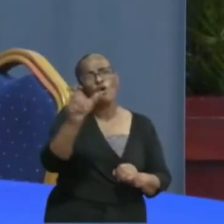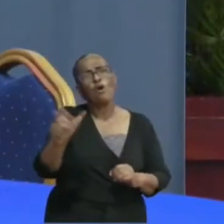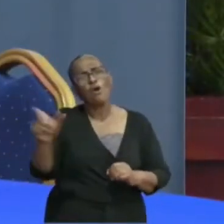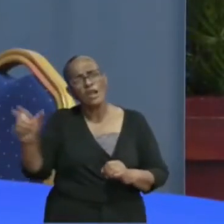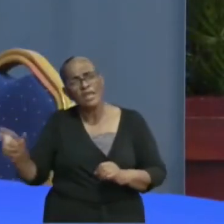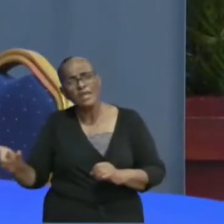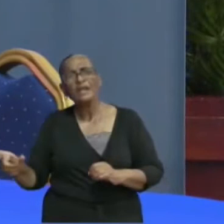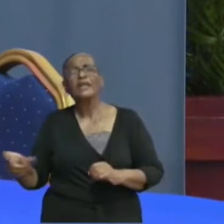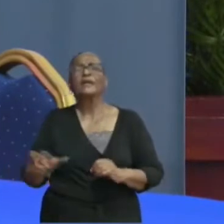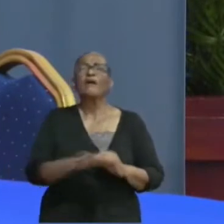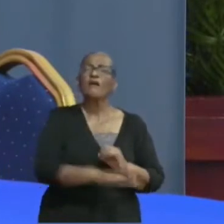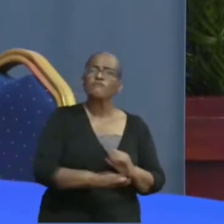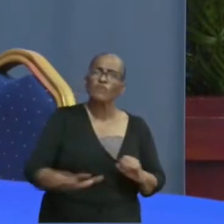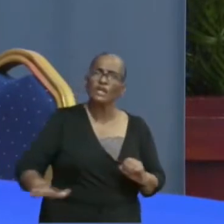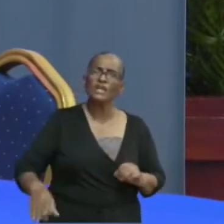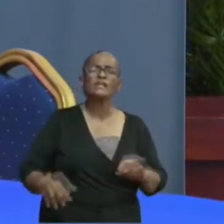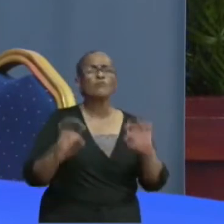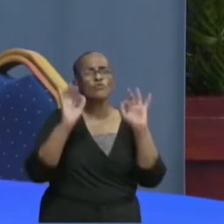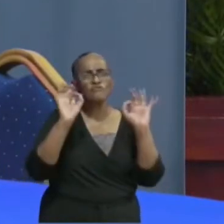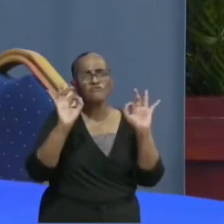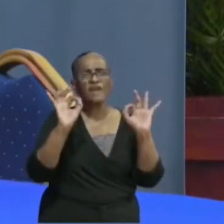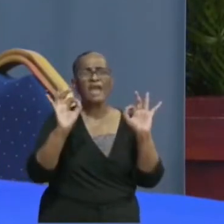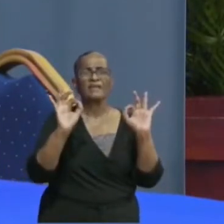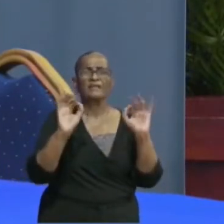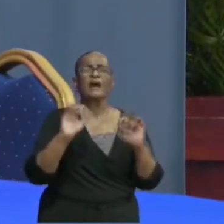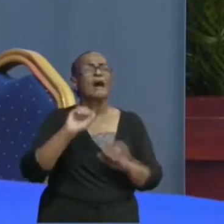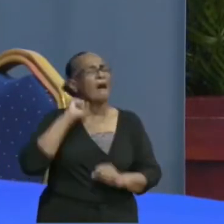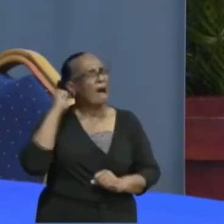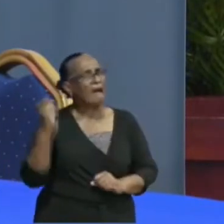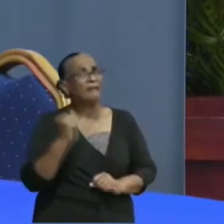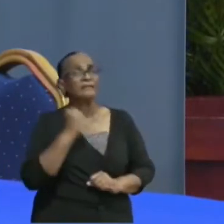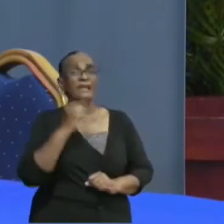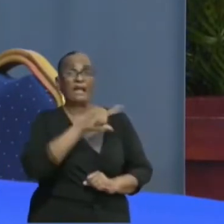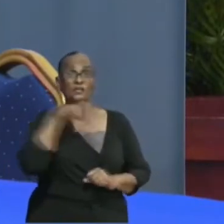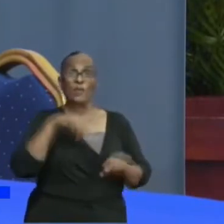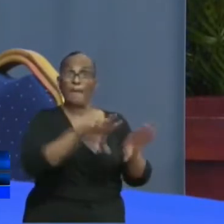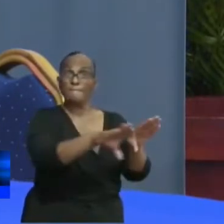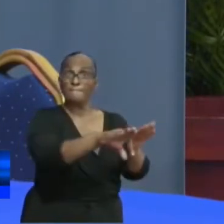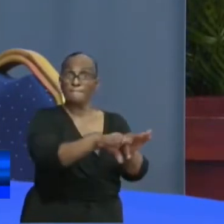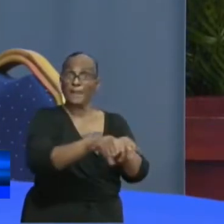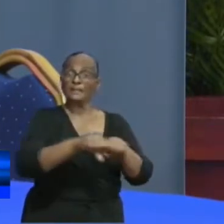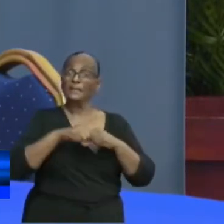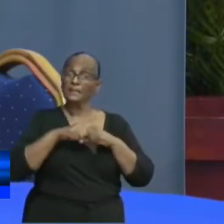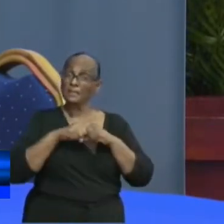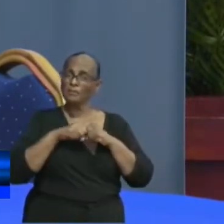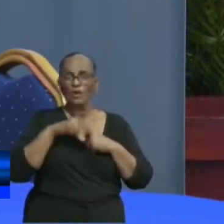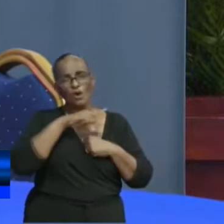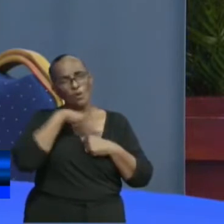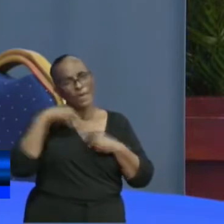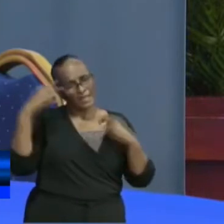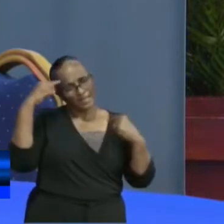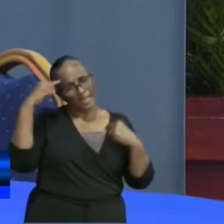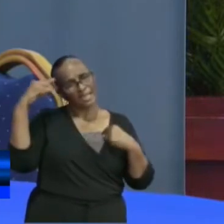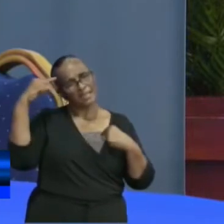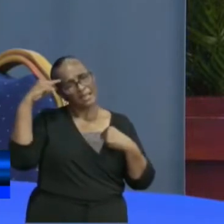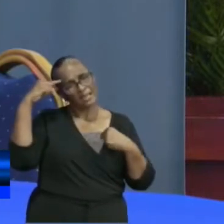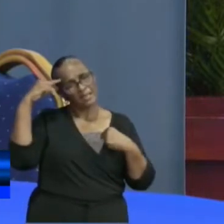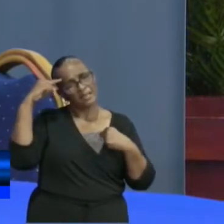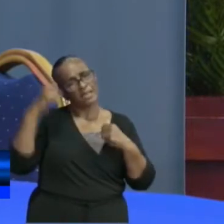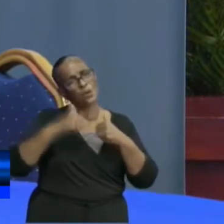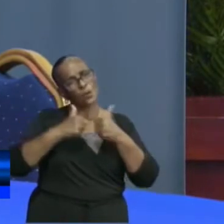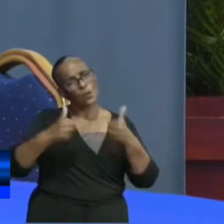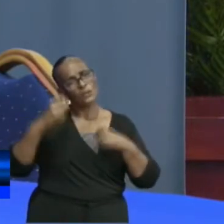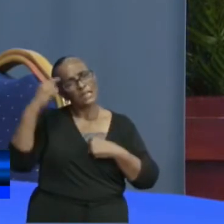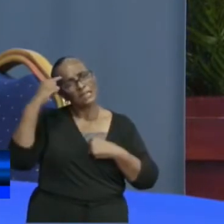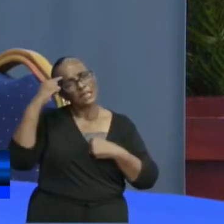dat u weet dat elke keer dat we een maatregel treffen of erover willen treffen, dat we het goed bediscussiëren. We